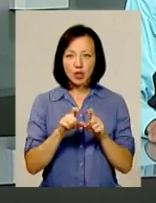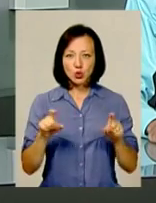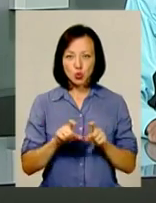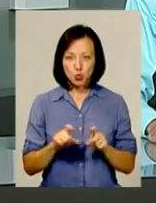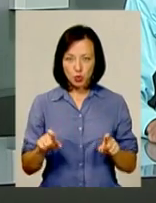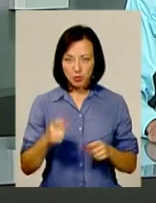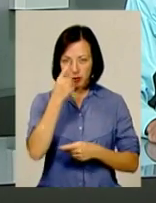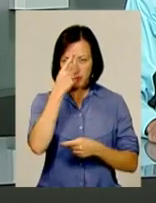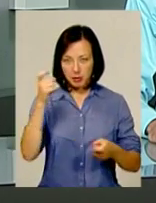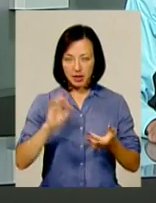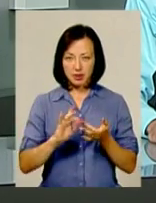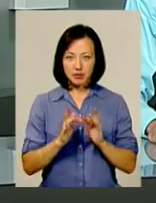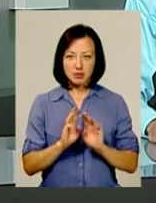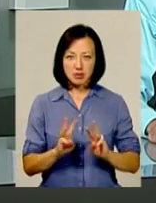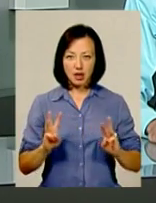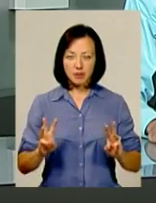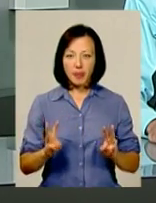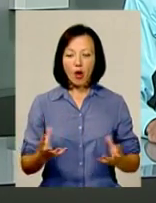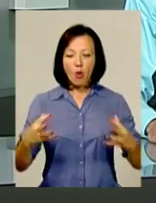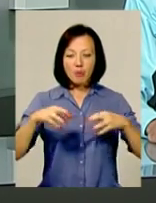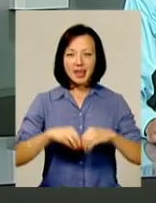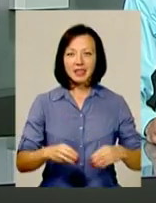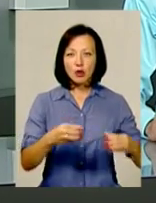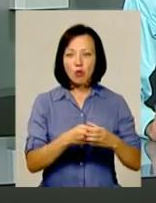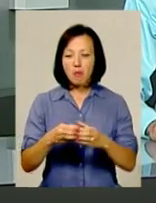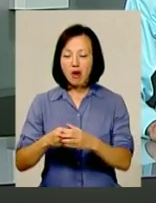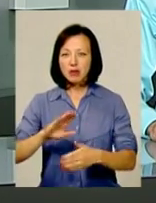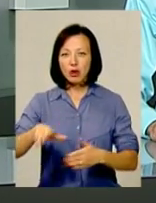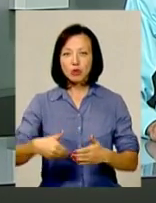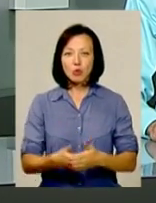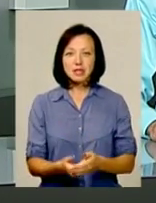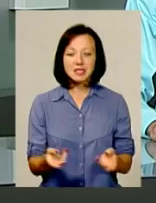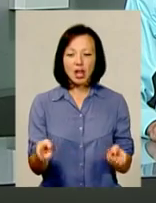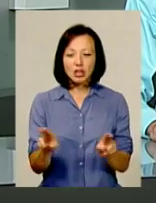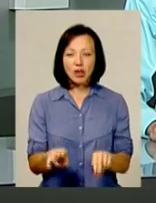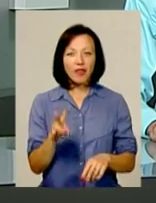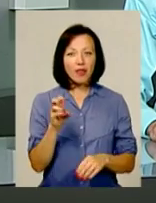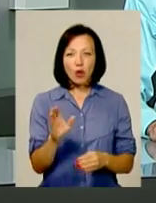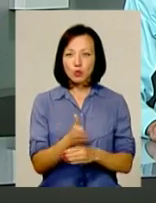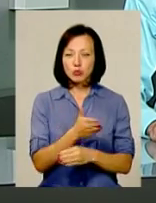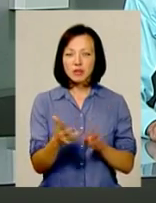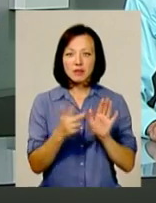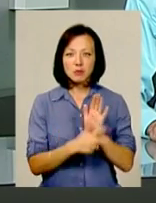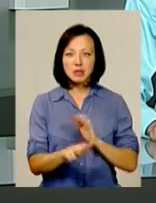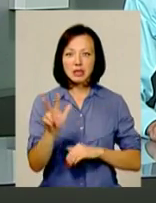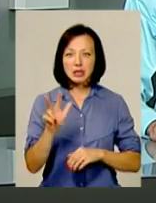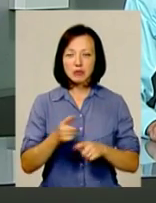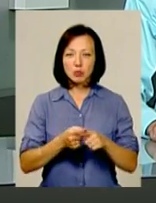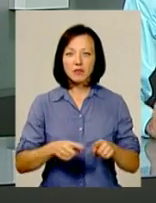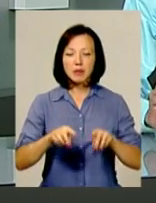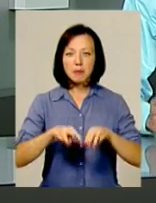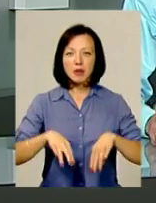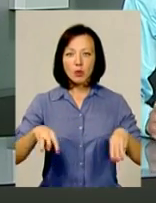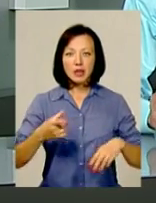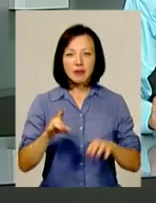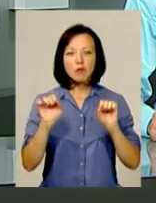сайт «Децентралізація влади». В об'єднаних громадах краю досі залишаються нерозподіленими 83,5 мільйони гривень,